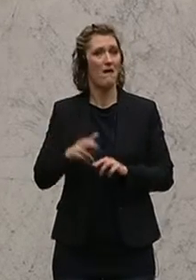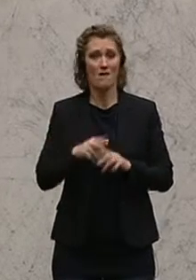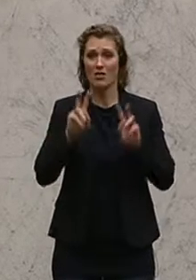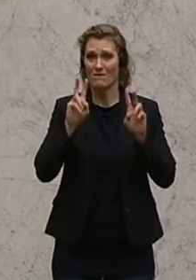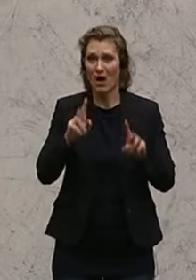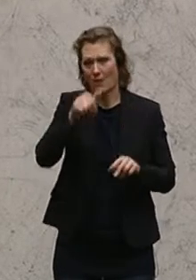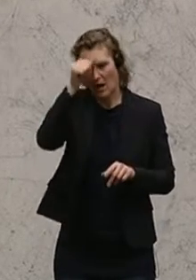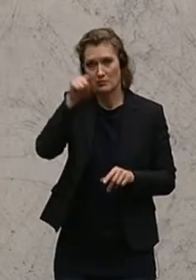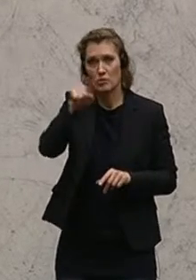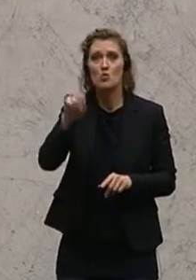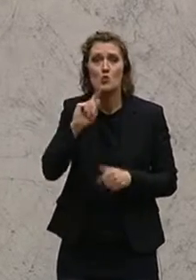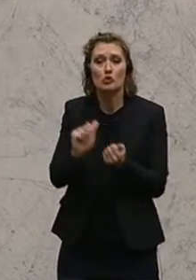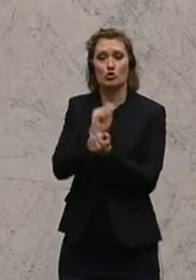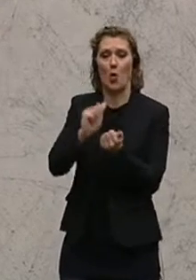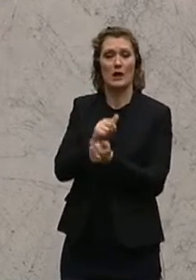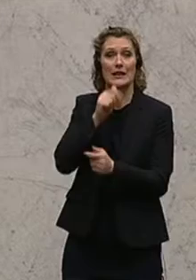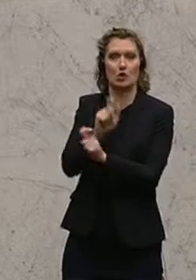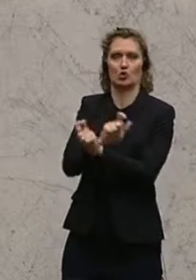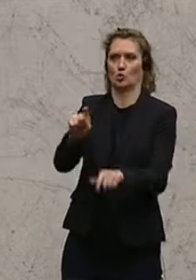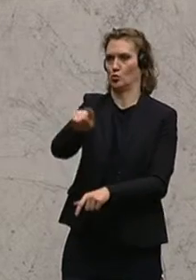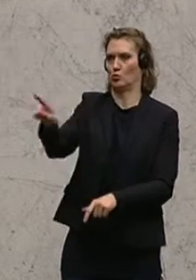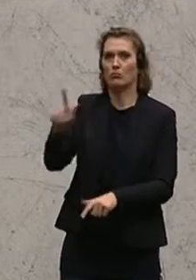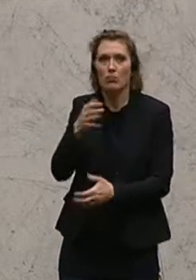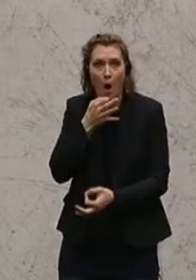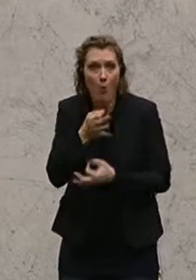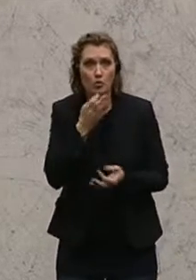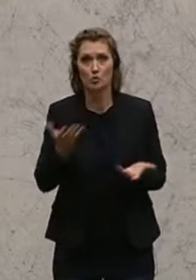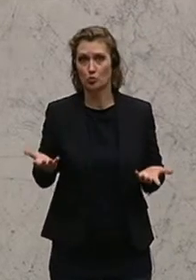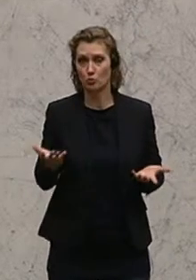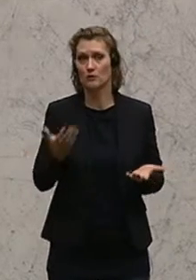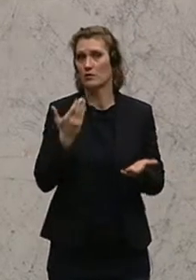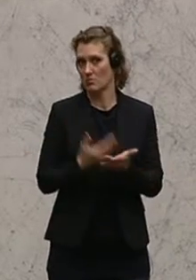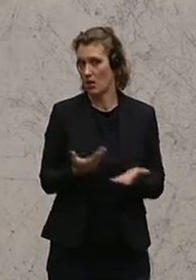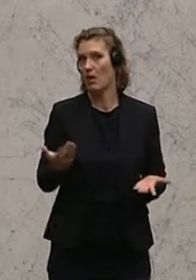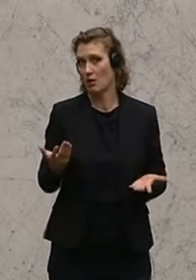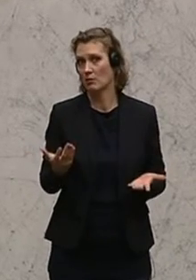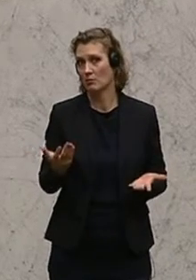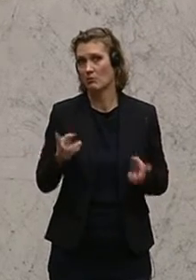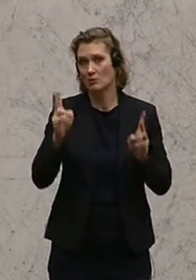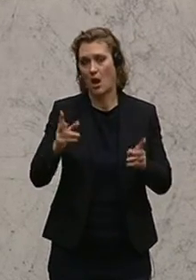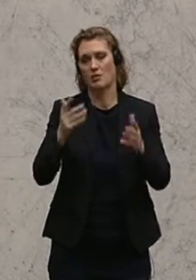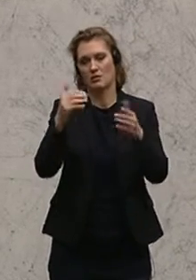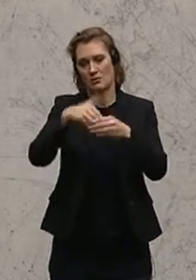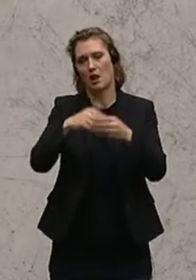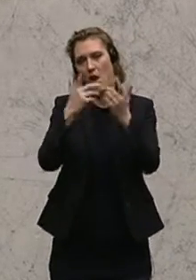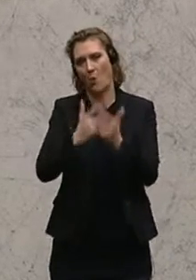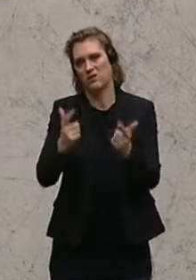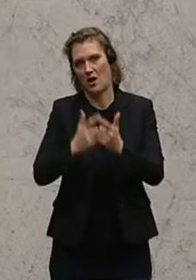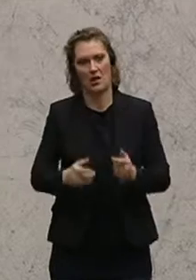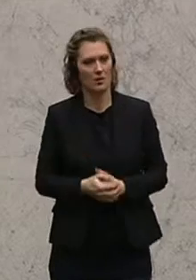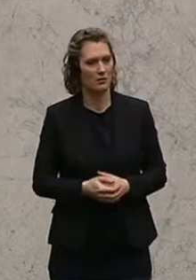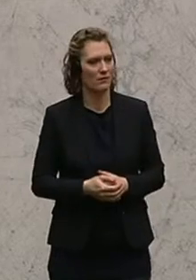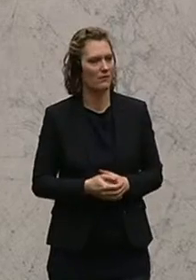wären das ja nur Zeugen und die sind nicht Beschuldigte, sondern Leute, die Auskunft geben sollen, damit aufgeklärt werden kann. Ich glaube, wir haben